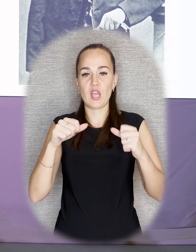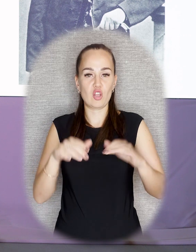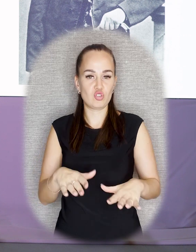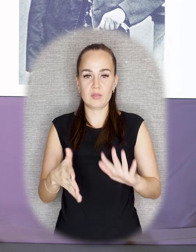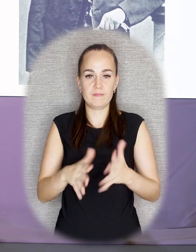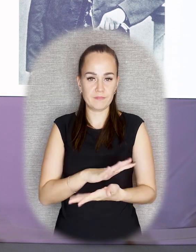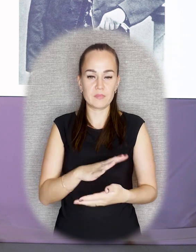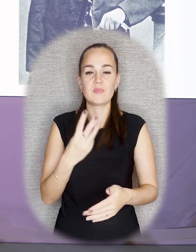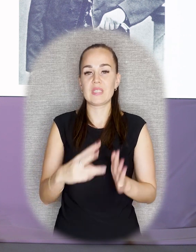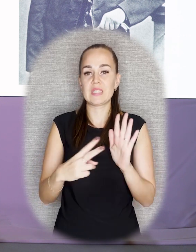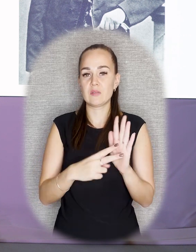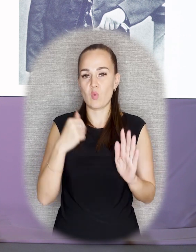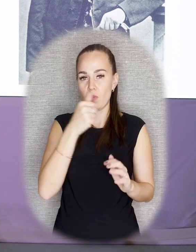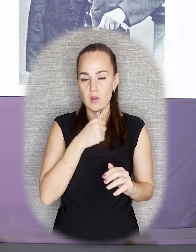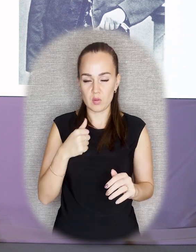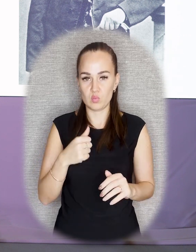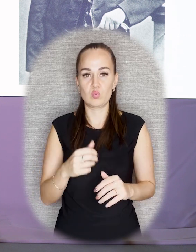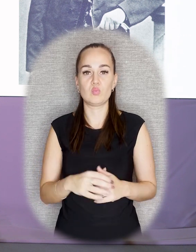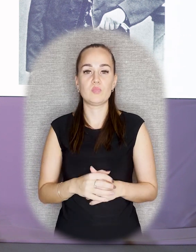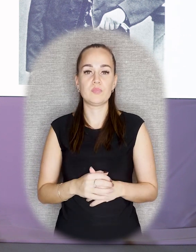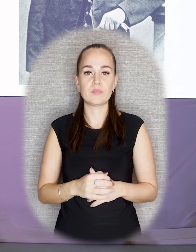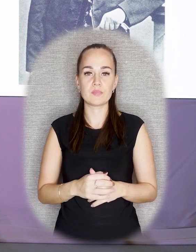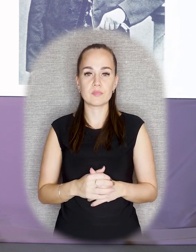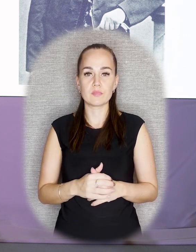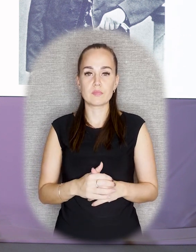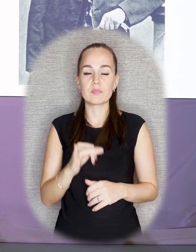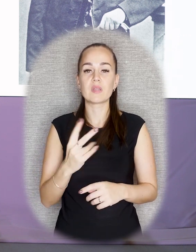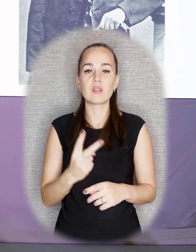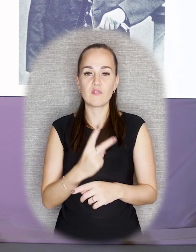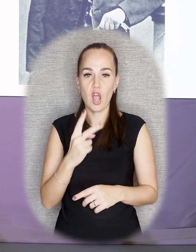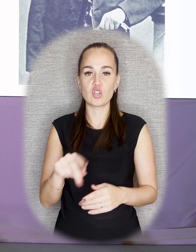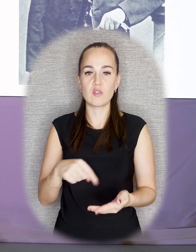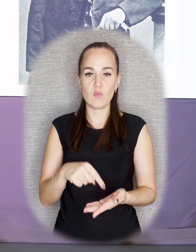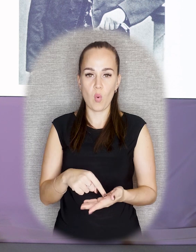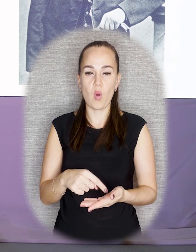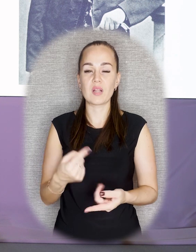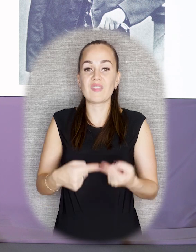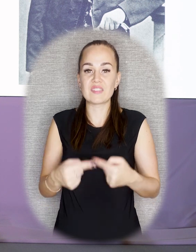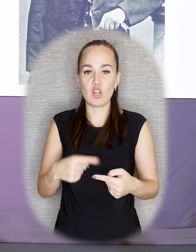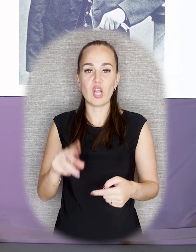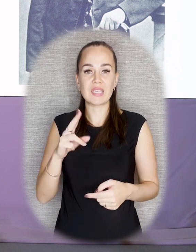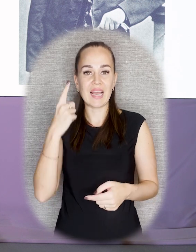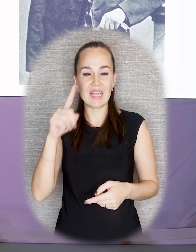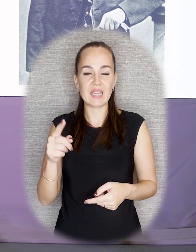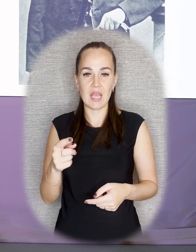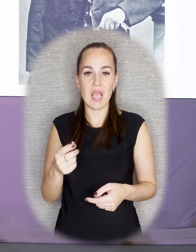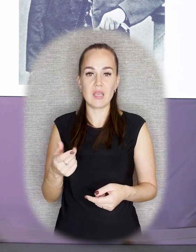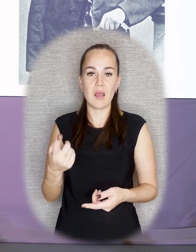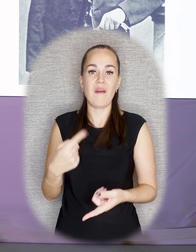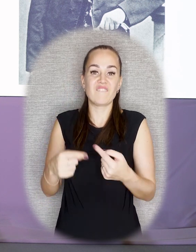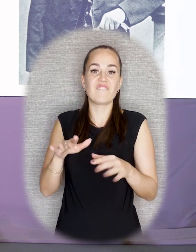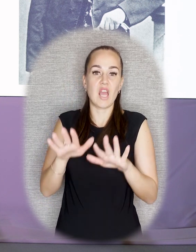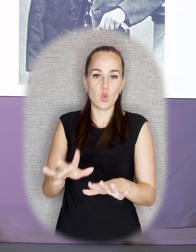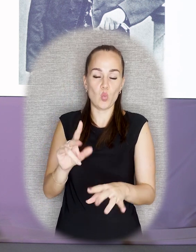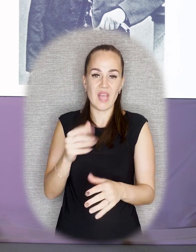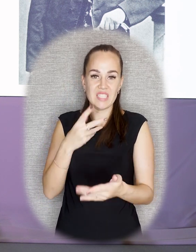не было принято. В 1937 году бюст был снят. При этом дважды город возвращался к идее вернуть памятник Лассалью на